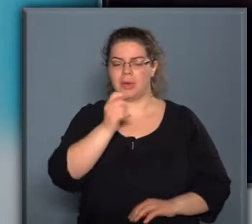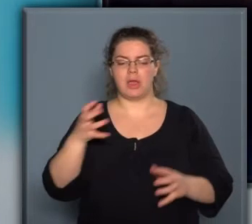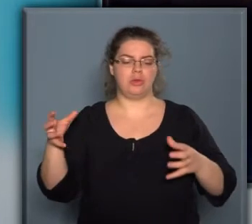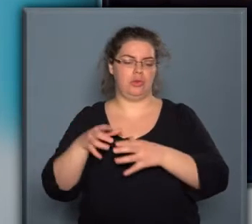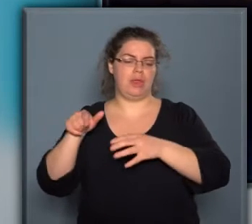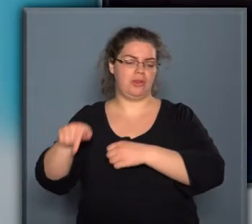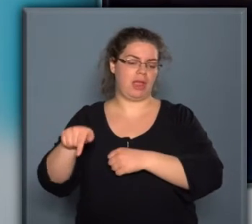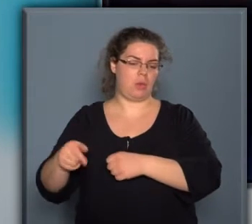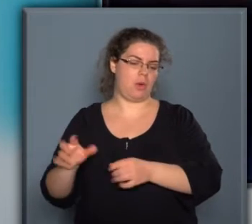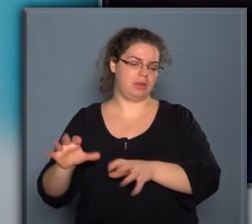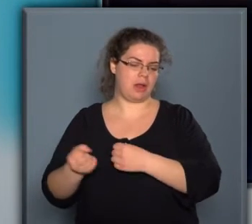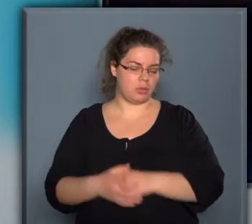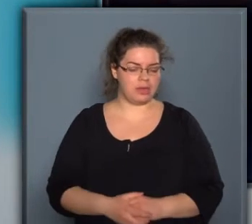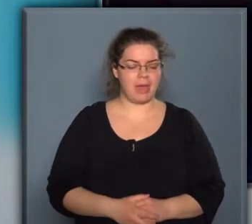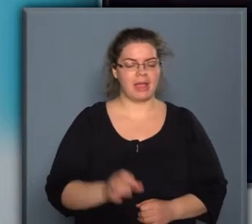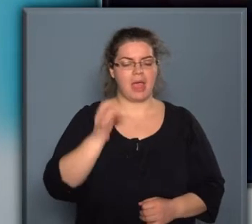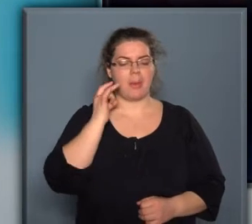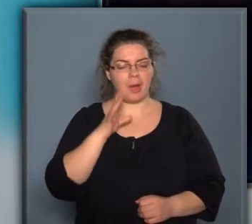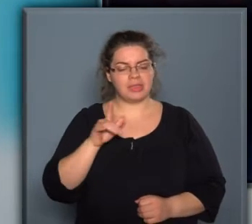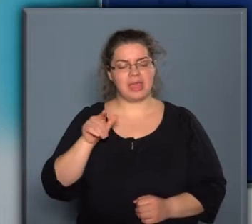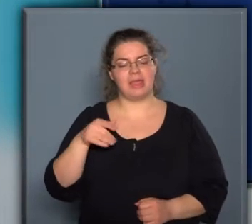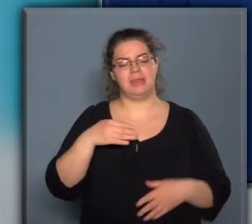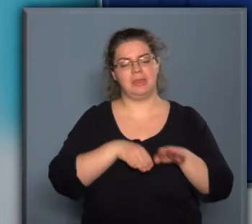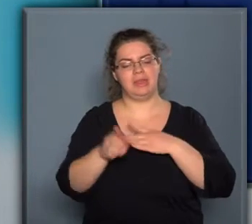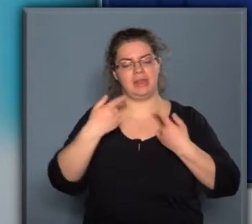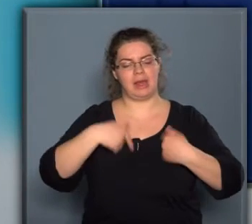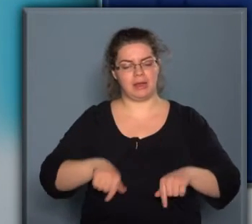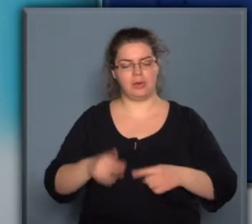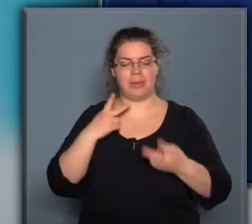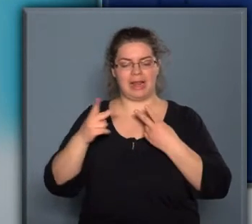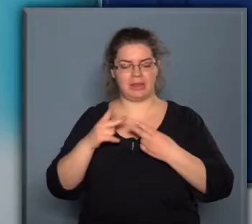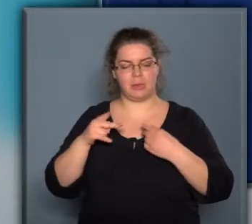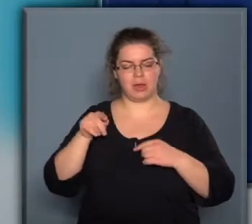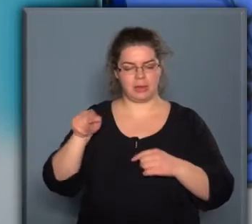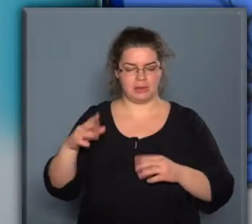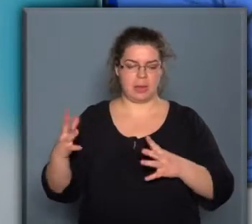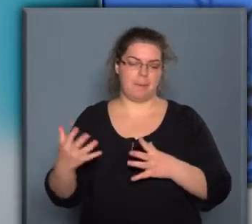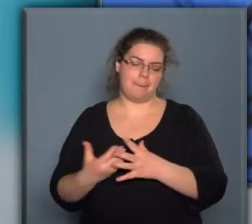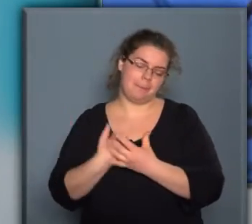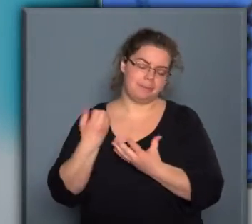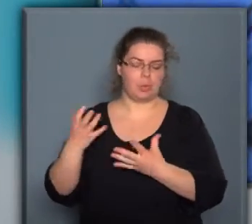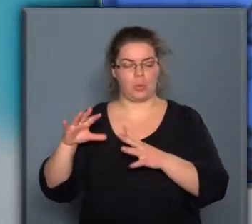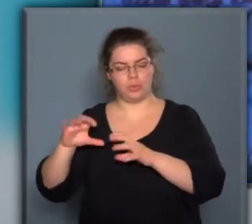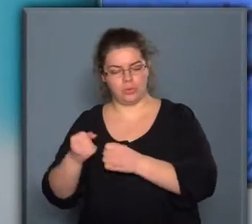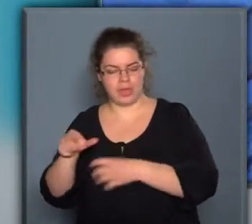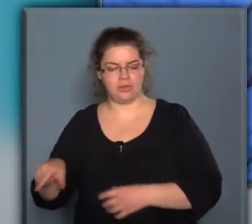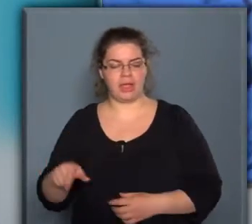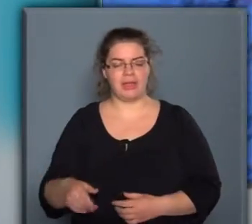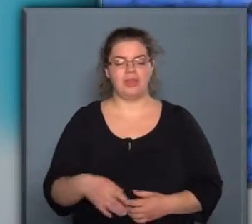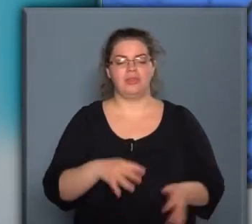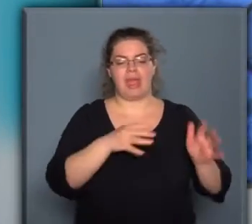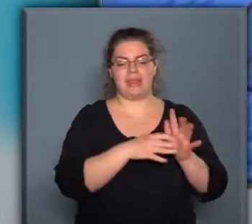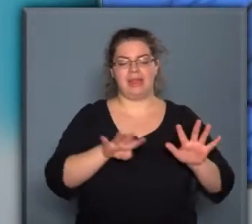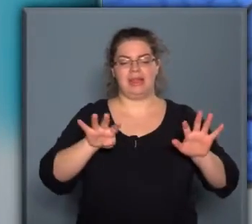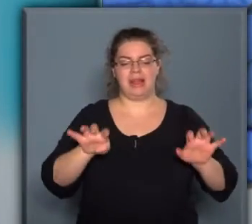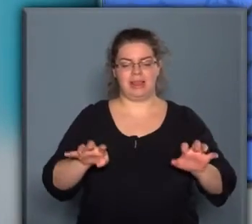ott alakult meg, Battyány miniszterelnök is meglátogatta a megalakuló új tüzérséget. Azon kívül 1903-ben